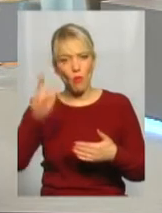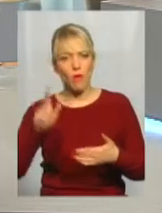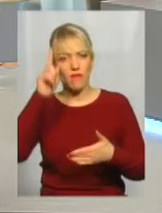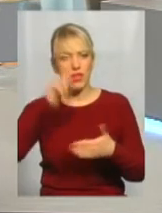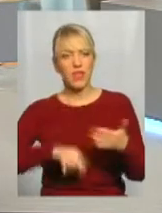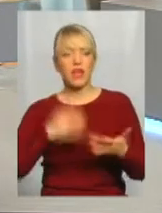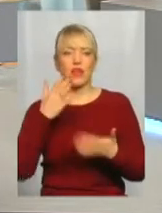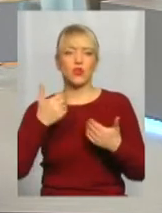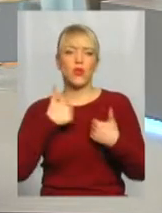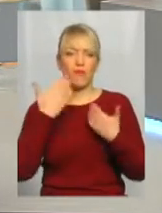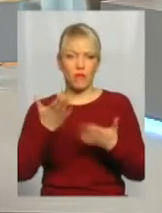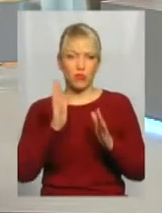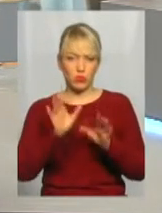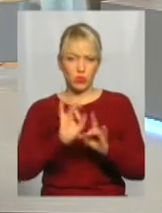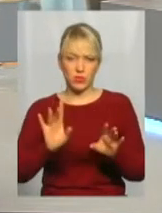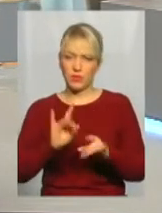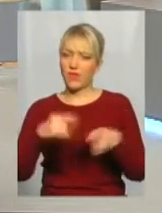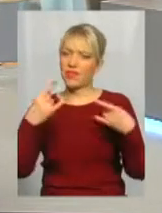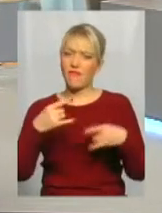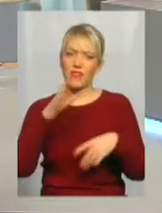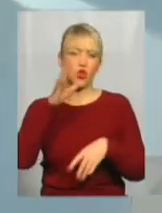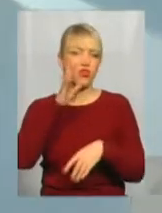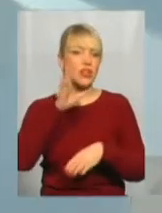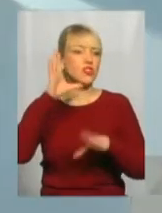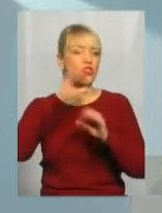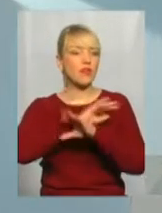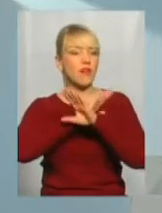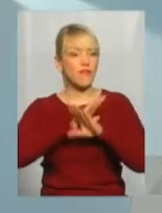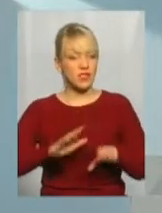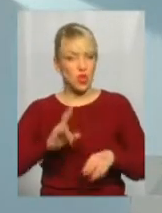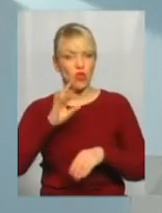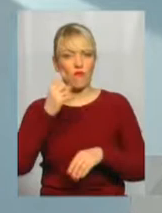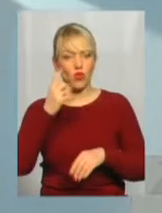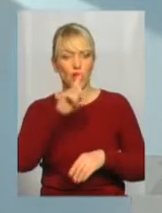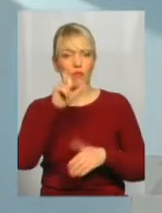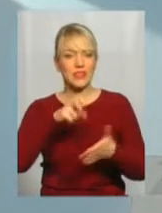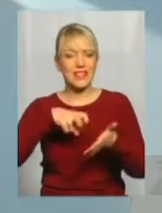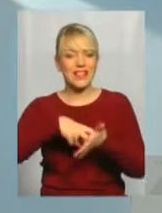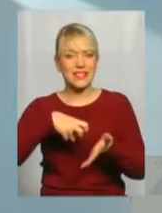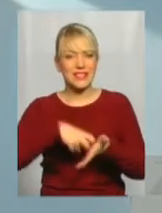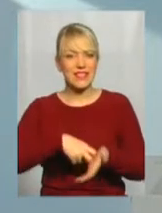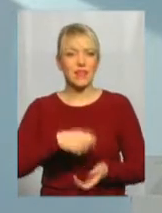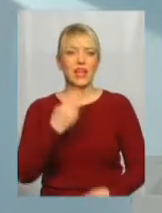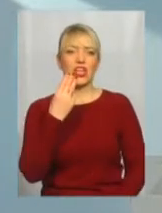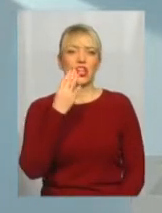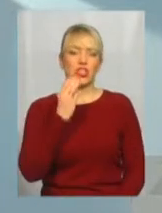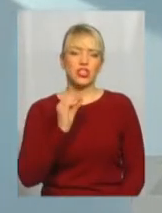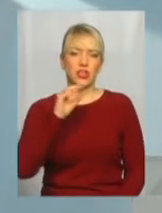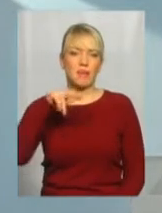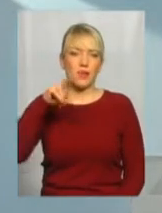розповідати, ефірного часу не вистачить. Але в одному із листів до Михайла Щепкіна,